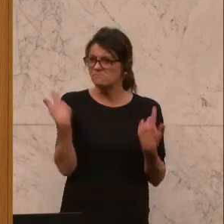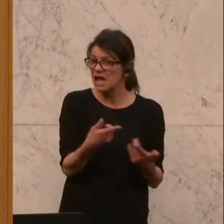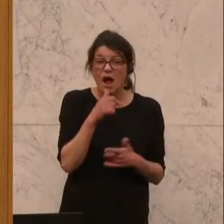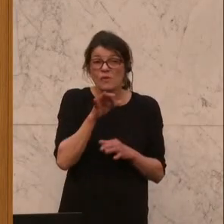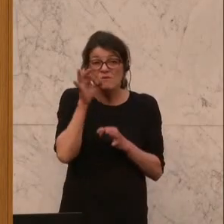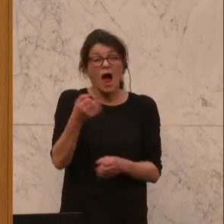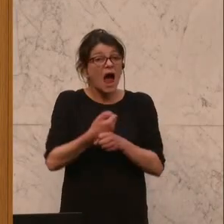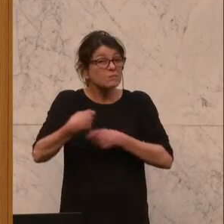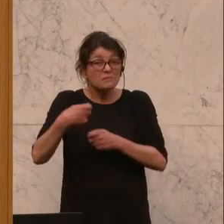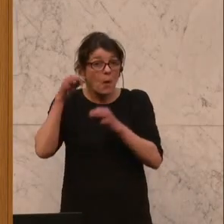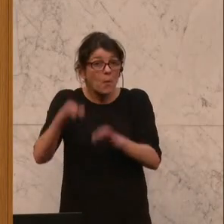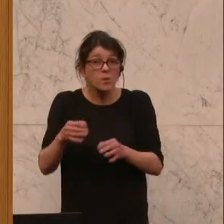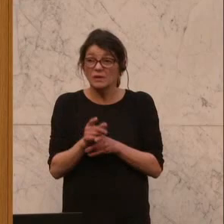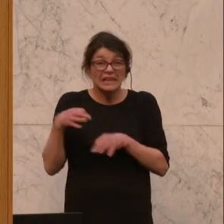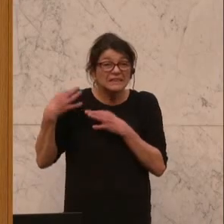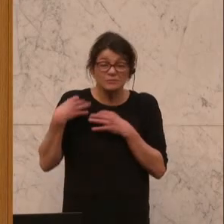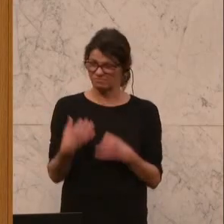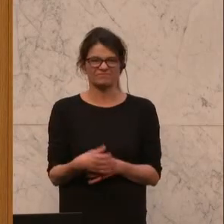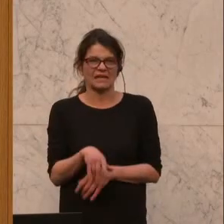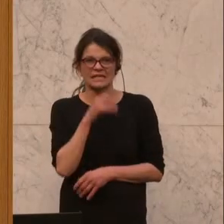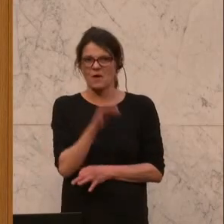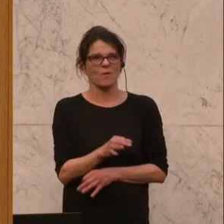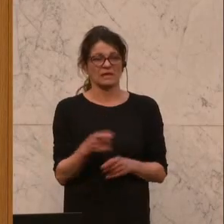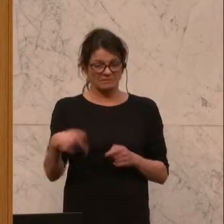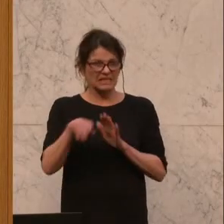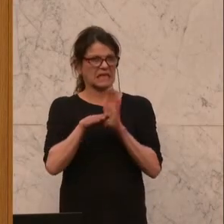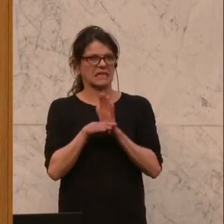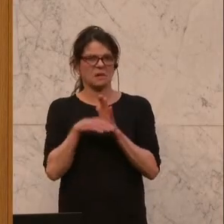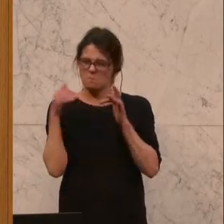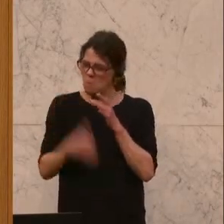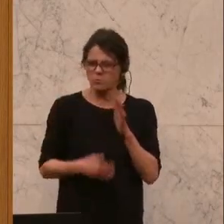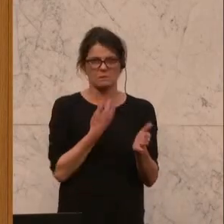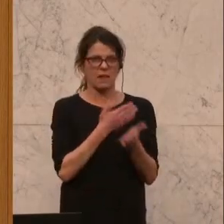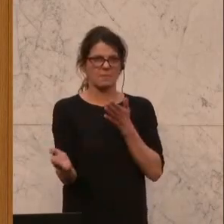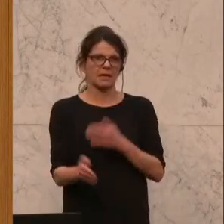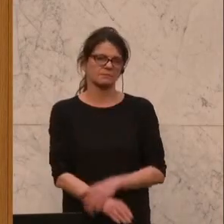nicht für den Arbeitsmarkt gut oder gesund. Das ist ein Gesetz, das muss man ablehnen.